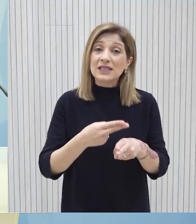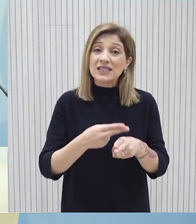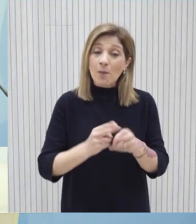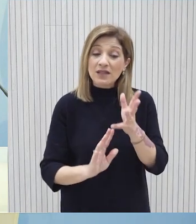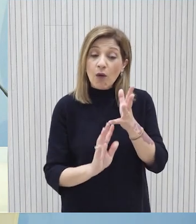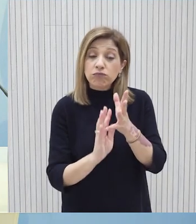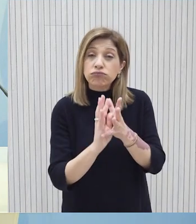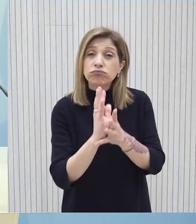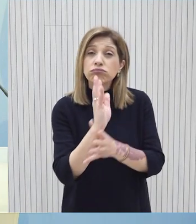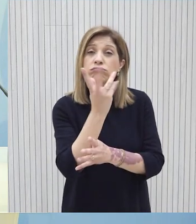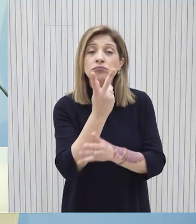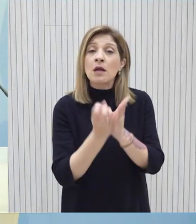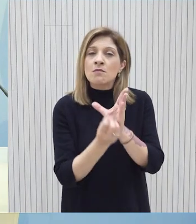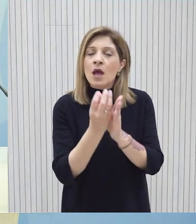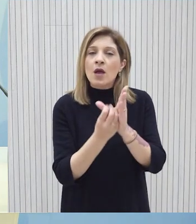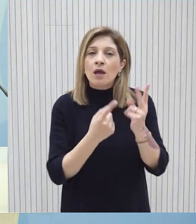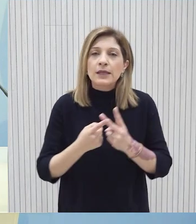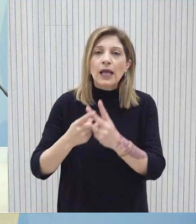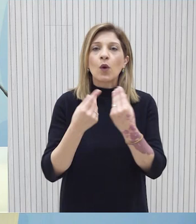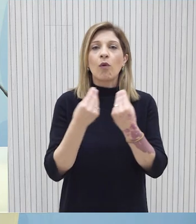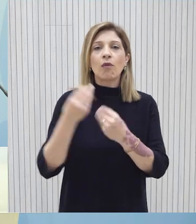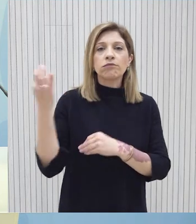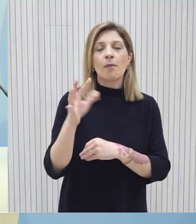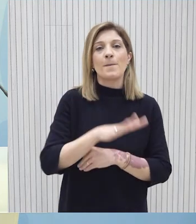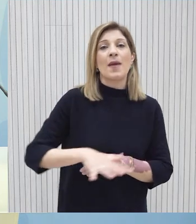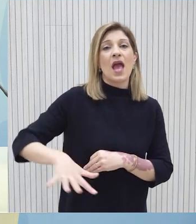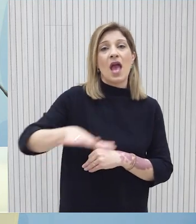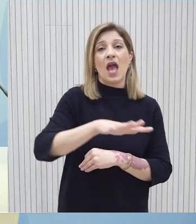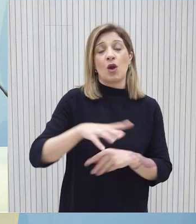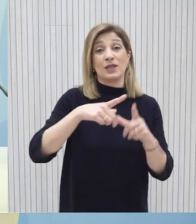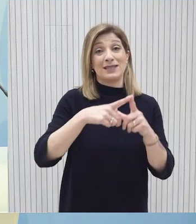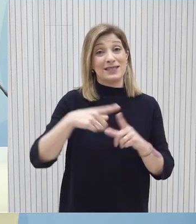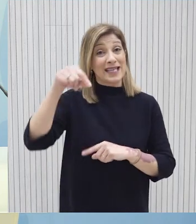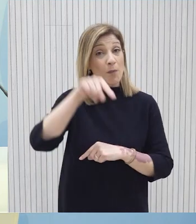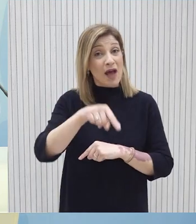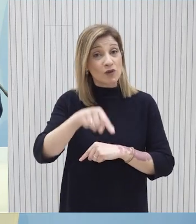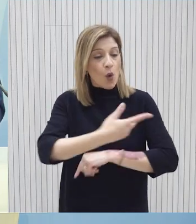μονάδα εμοκάθαρσης στην Κύπρο αλλά και στην ευρέτερη περιοχή της Ανατολικής Μεσογείου